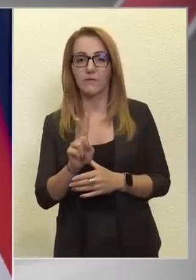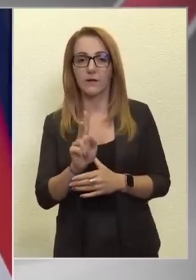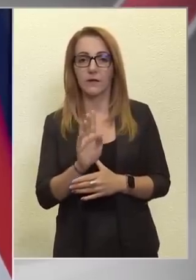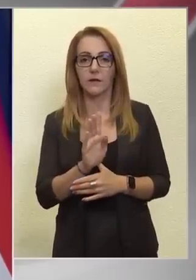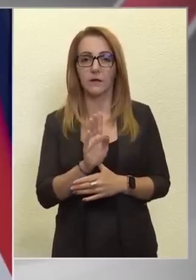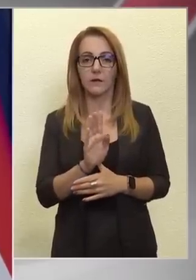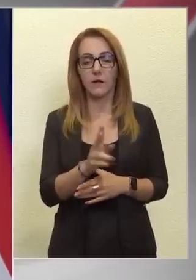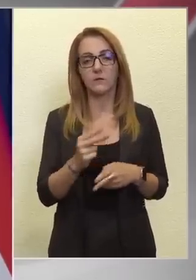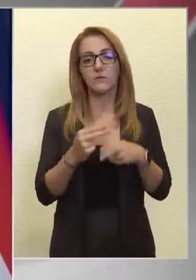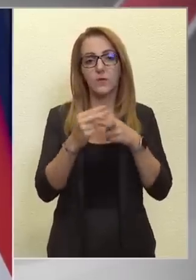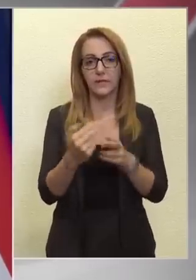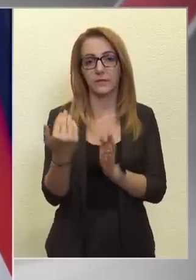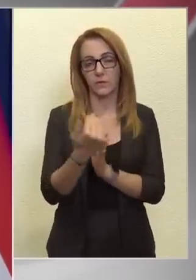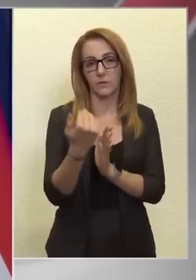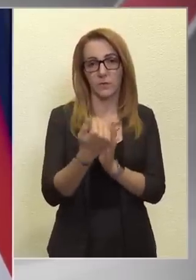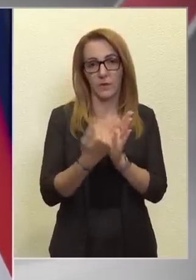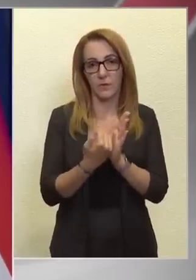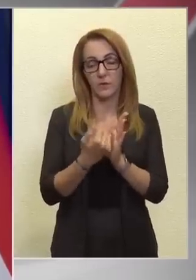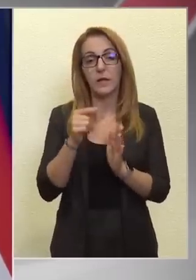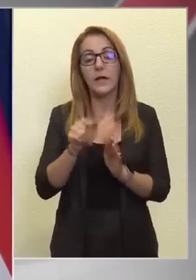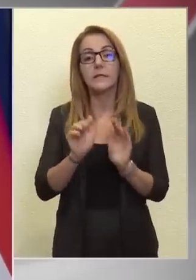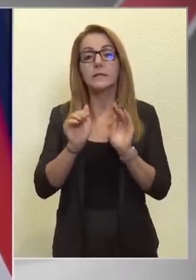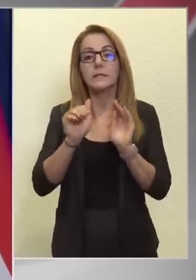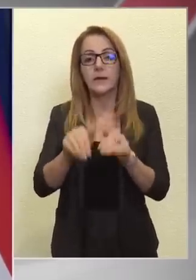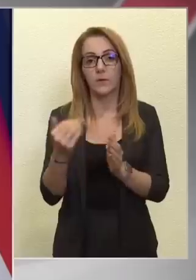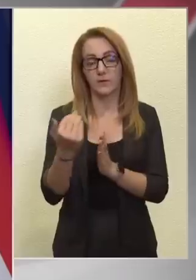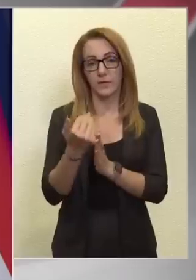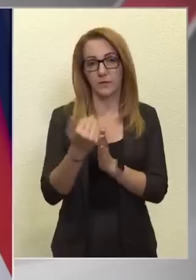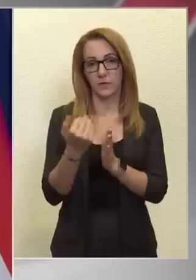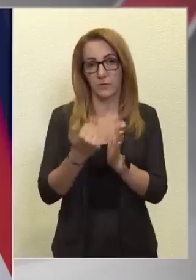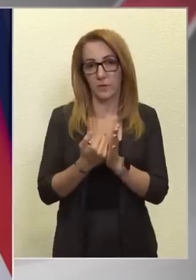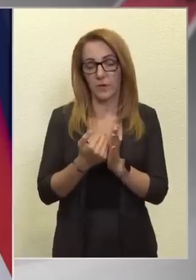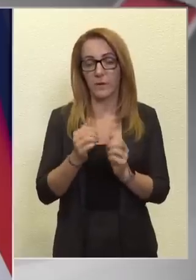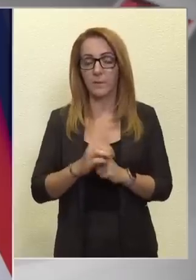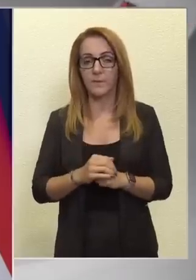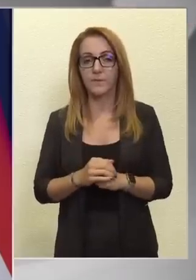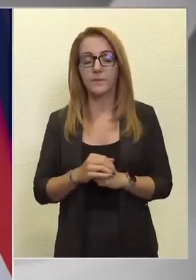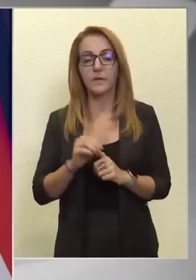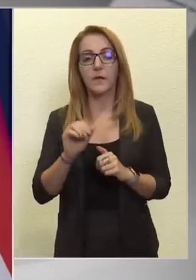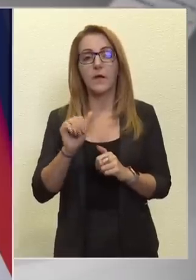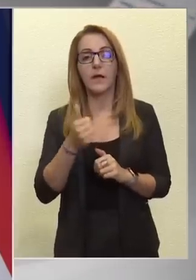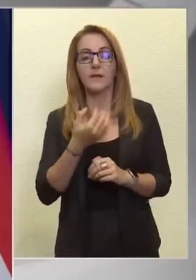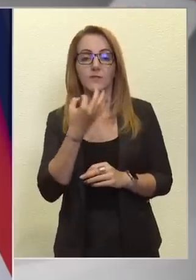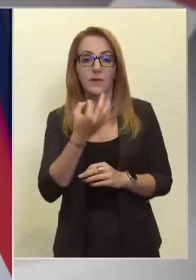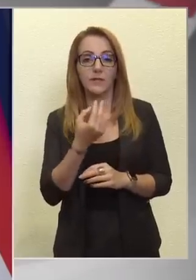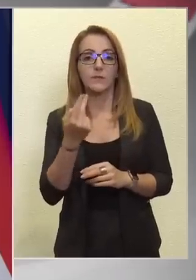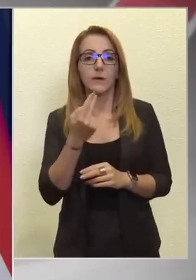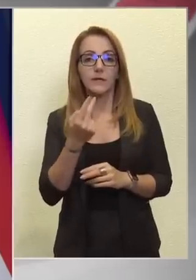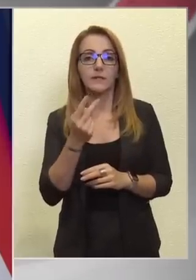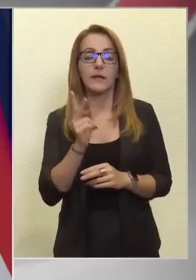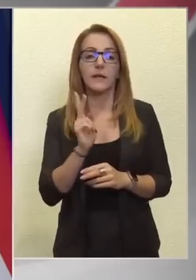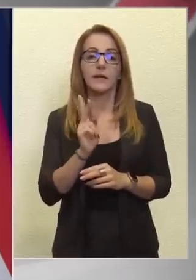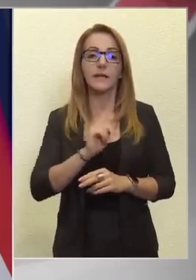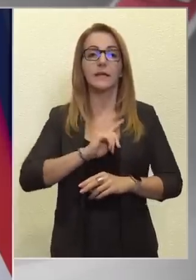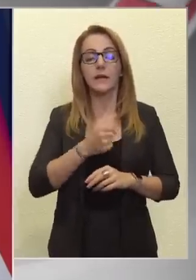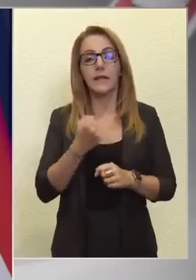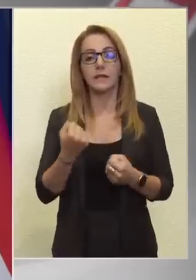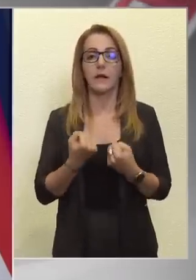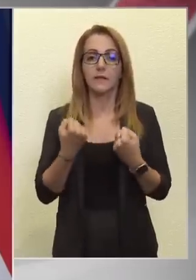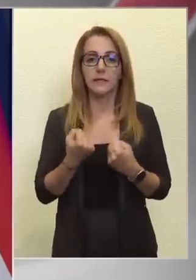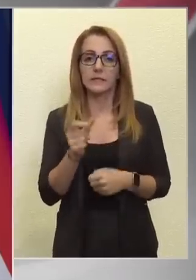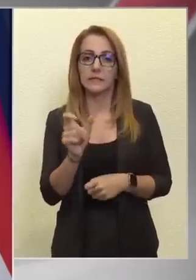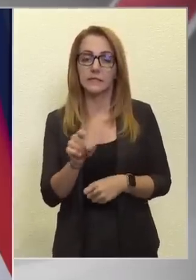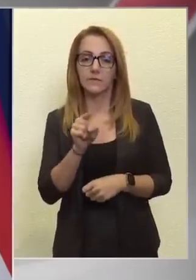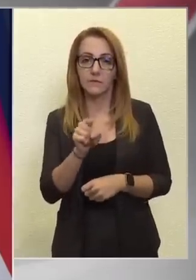programot. Ez egy támogatási program. Az első kérdés persze, ki az energiaintenzív.